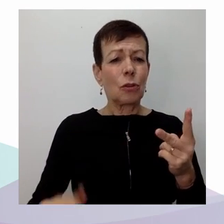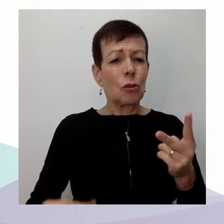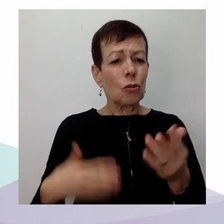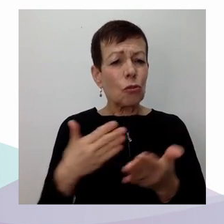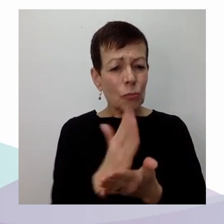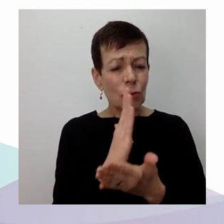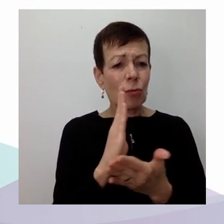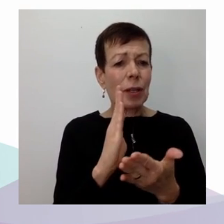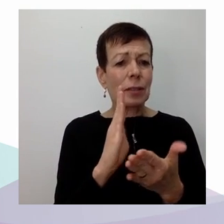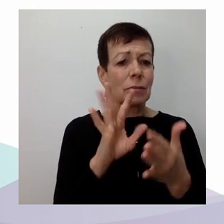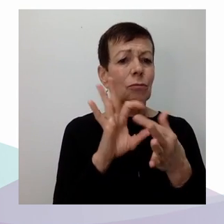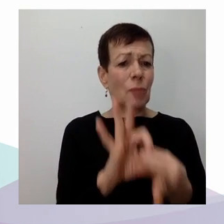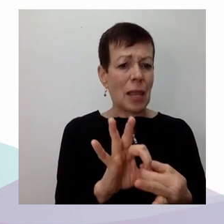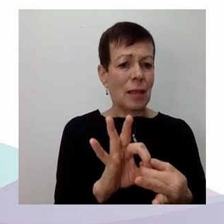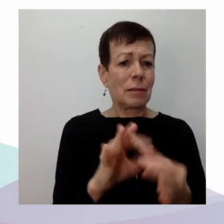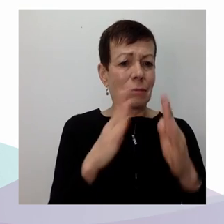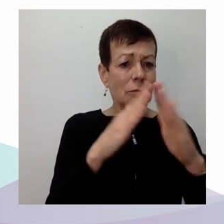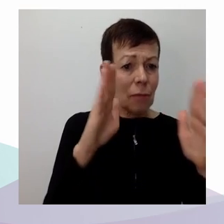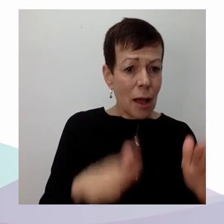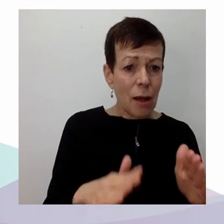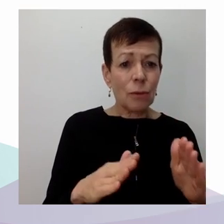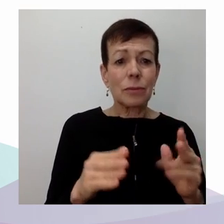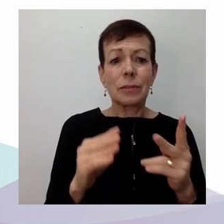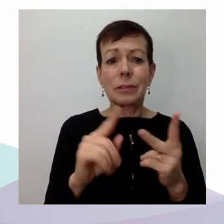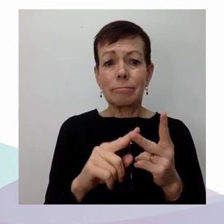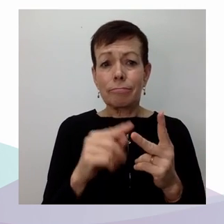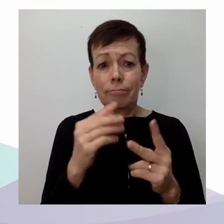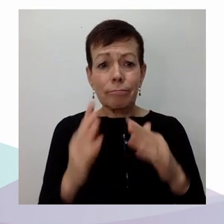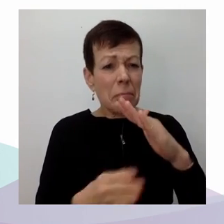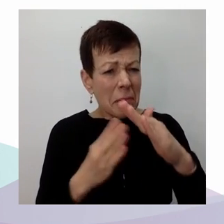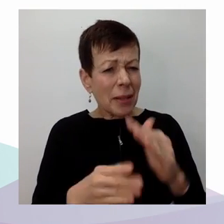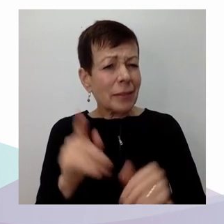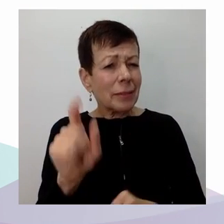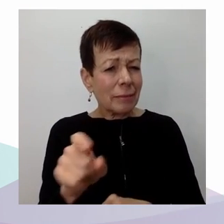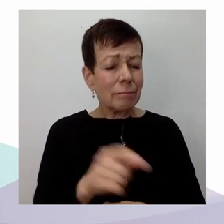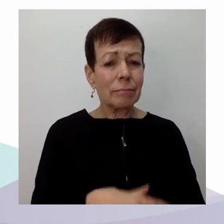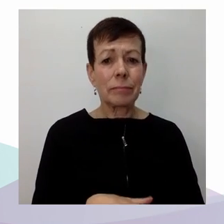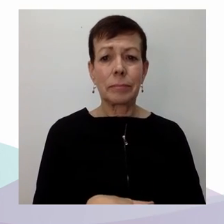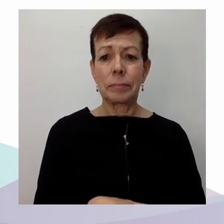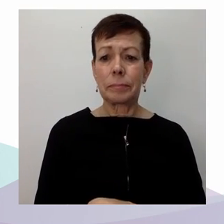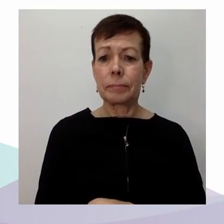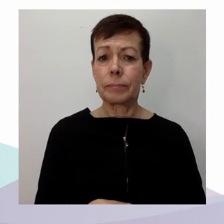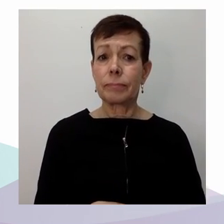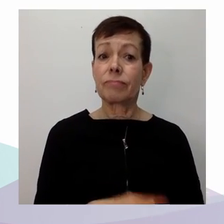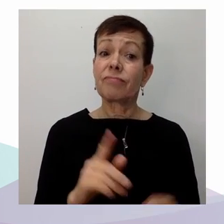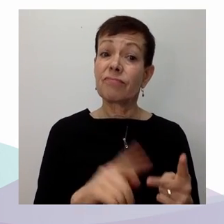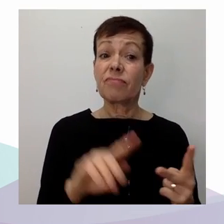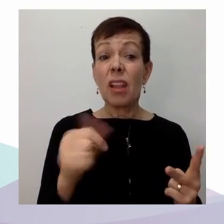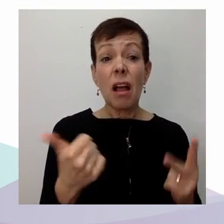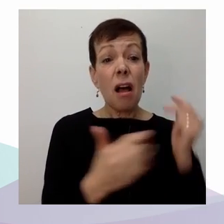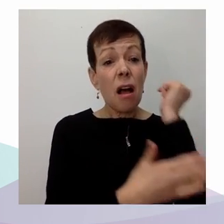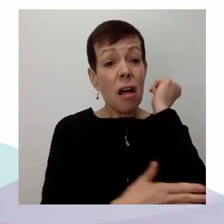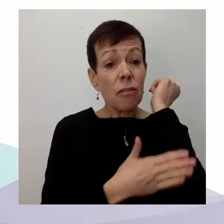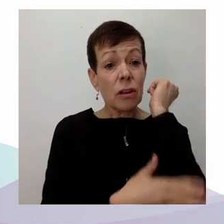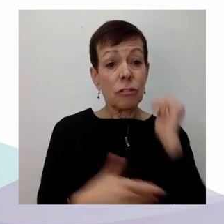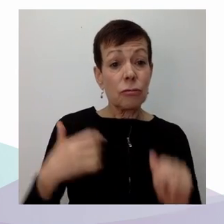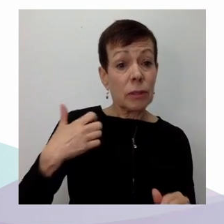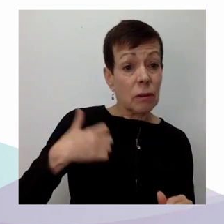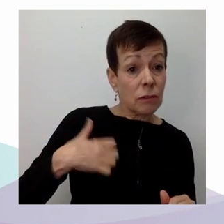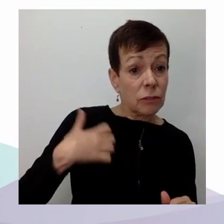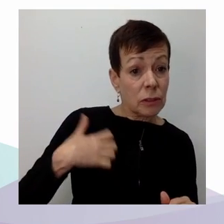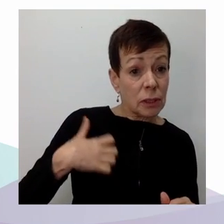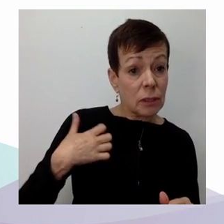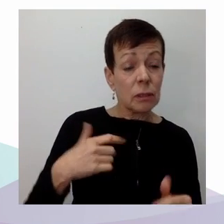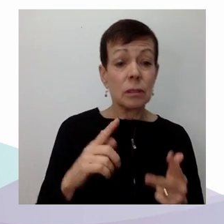l'Argentine, la Colombie, beaucoup de pays d'Amérique